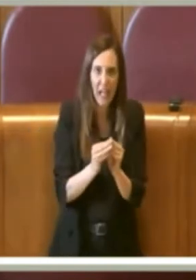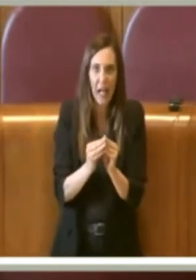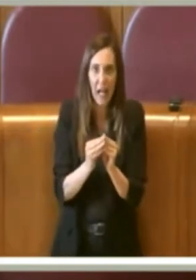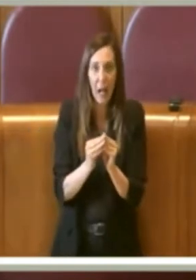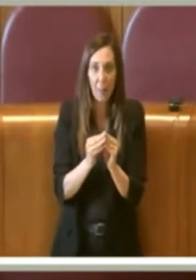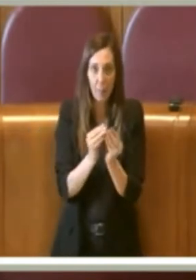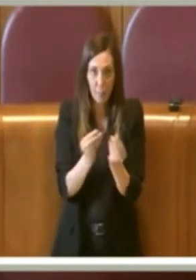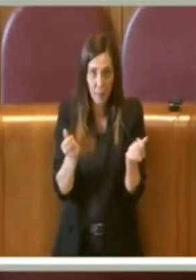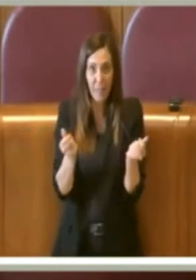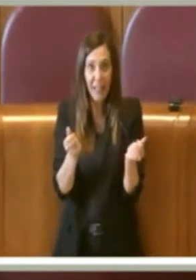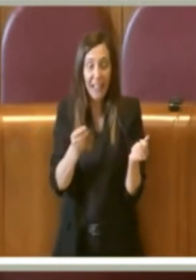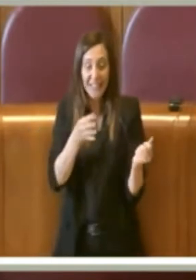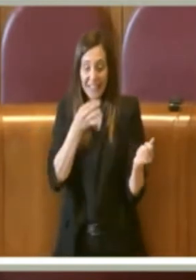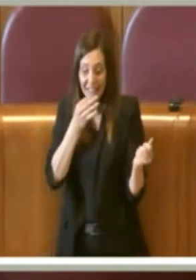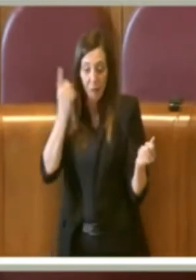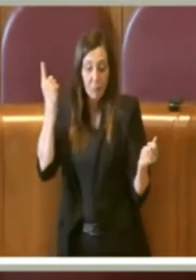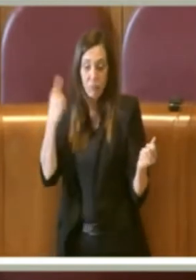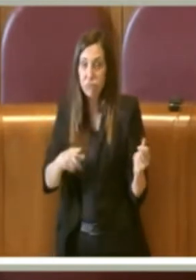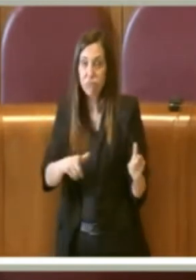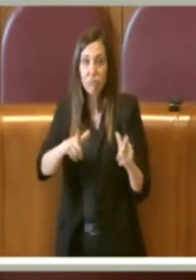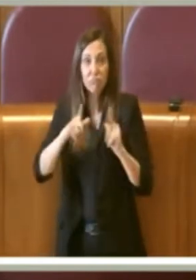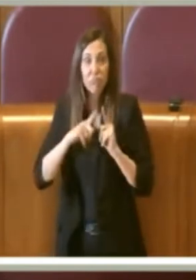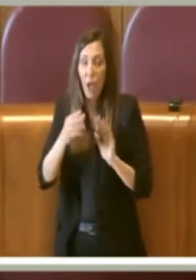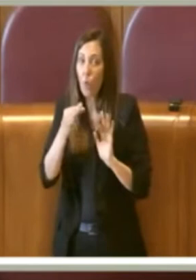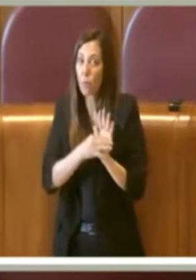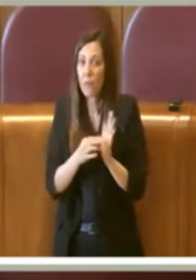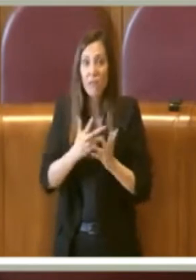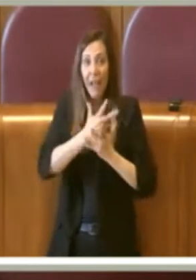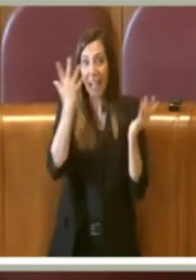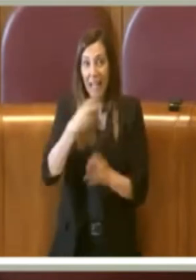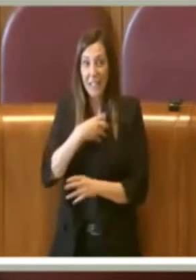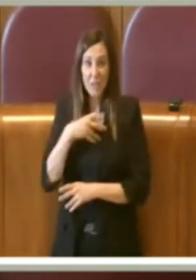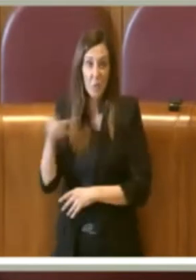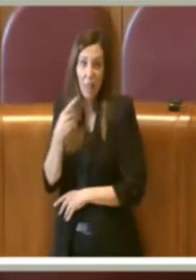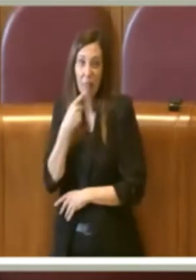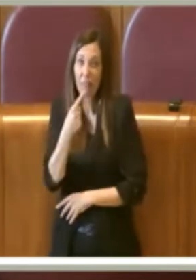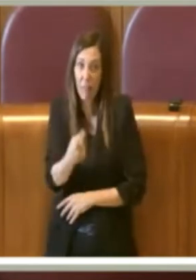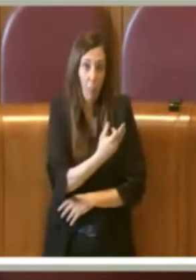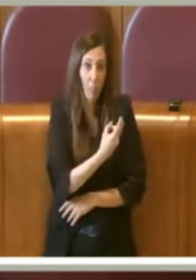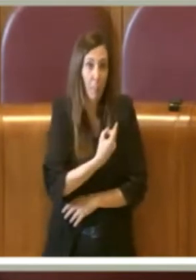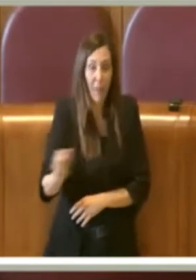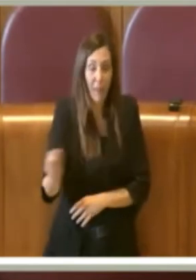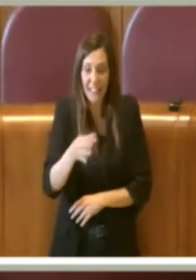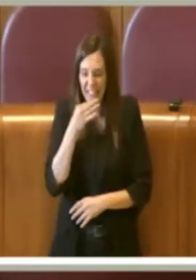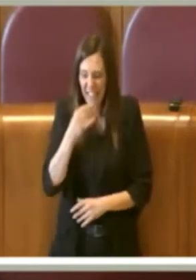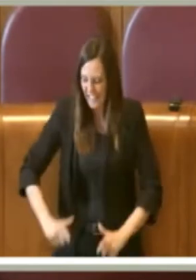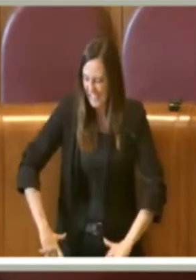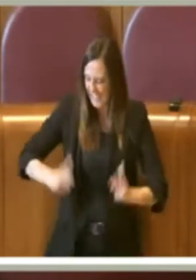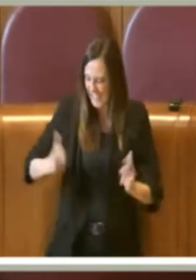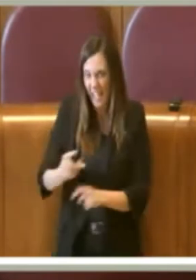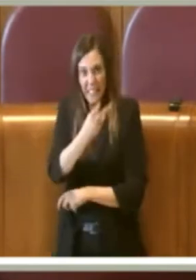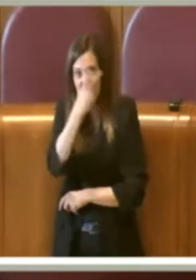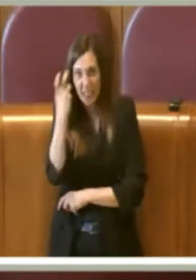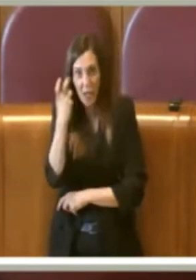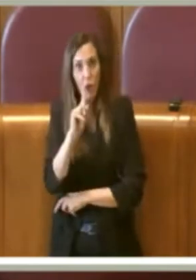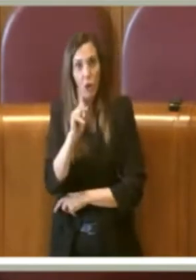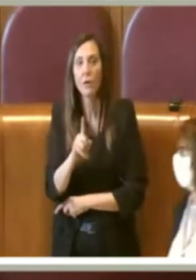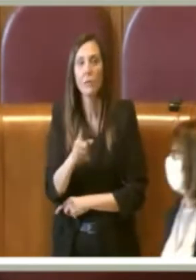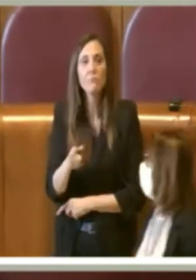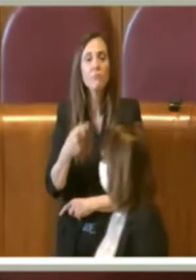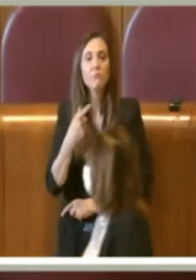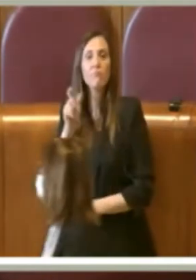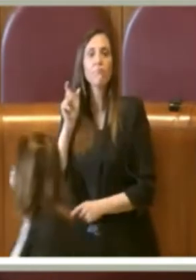una normativa chiara innanzitutto come ha detto l'assessore, perciò non più sacchi neri ma l'obbligatorietà di utilizzare